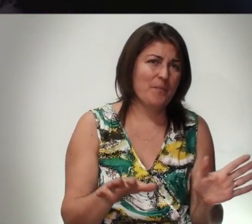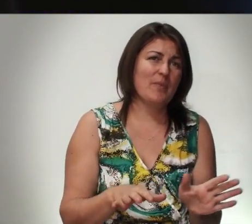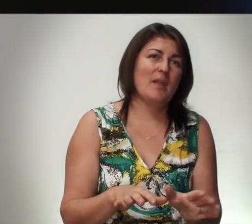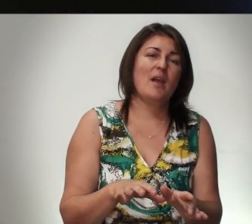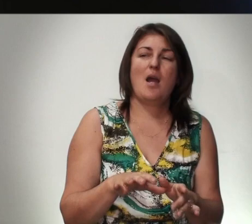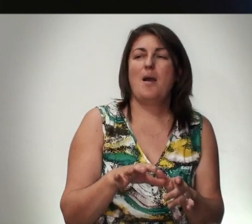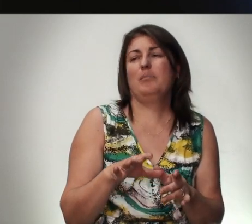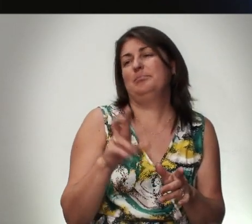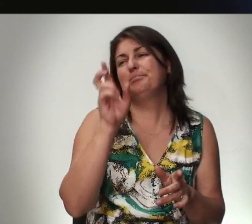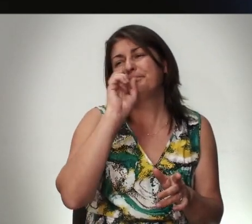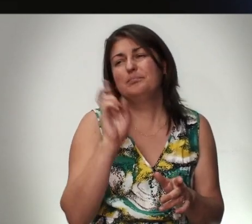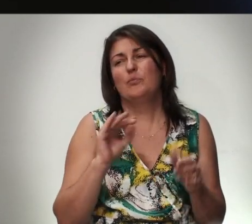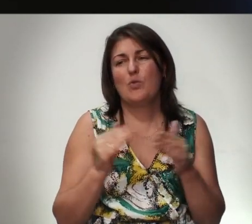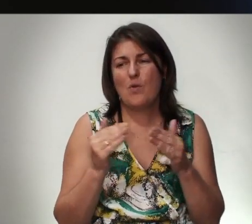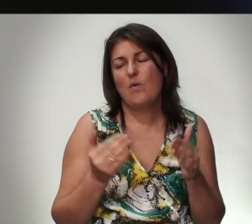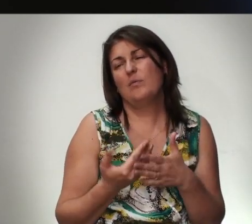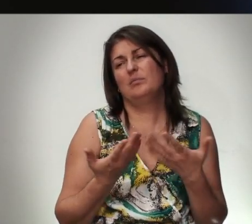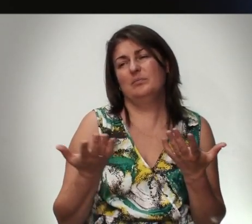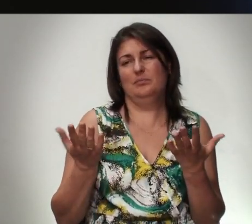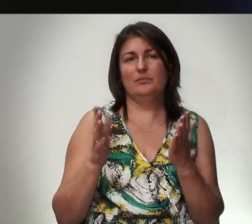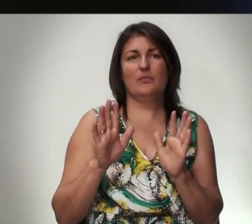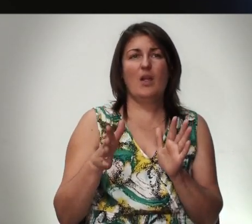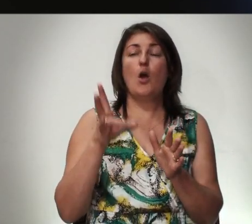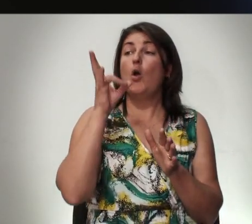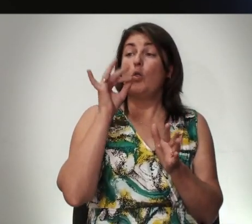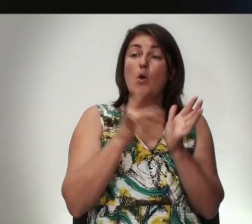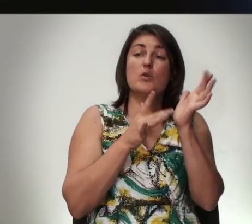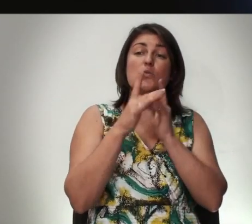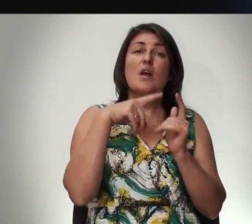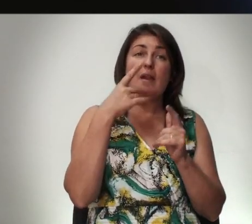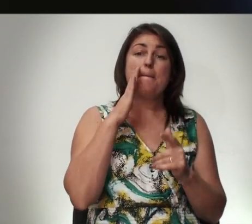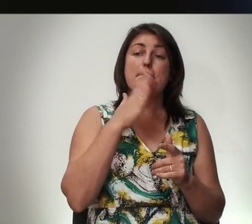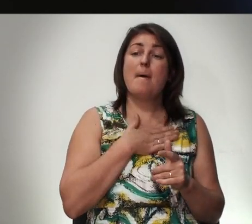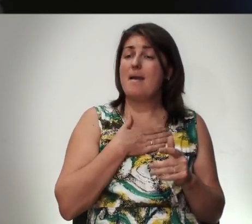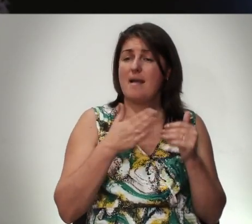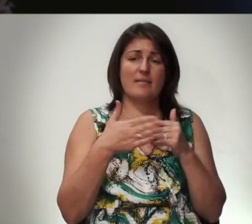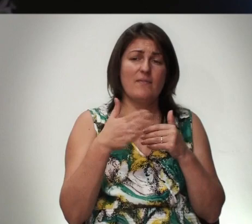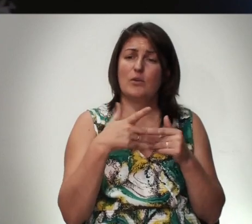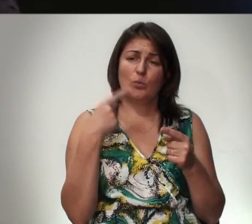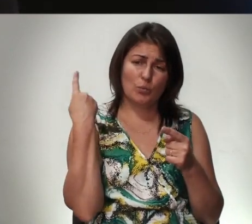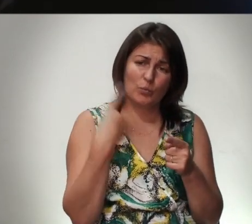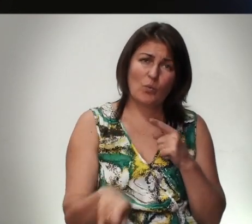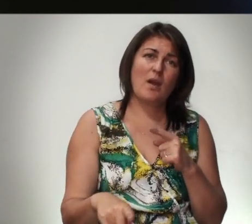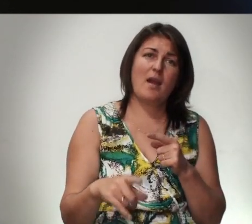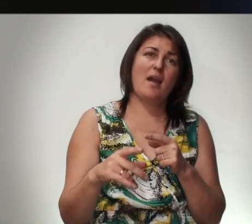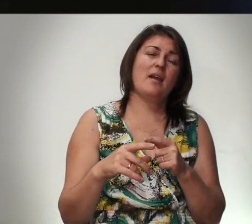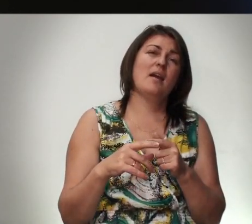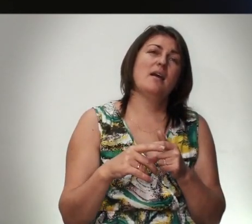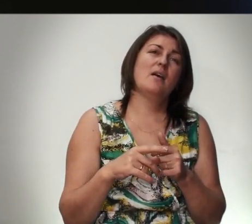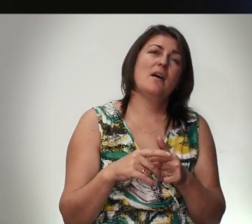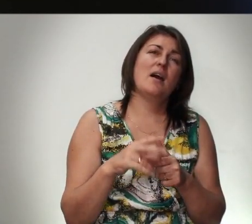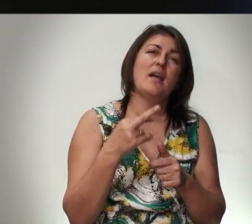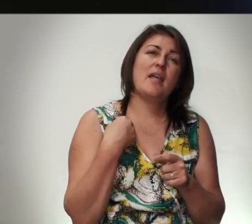Публичный Дом В Развратный Дом Но Иисус Говорит Моя Дверь Другая Я Есим Дверь